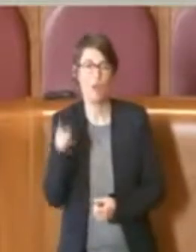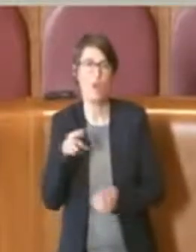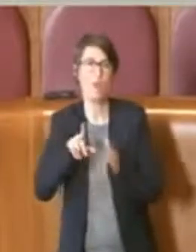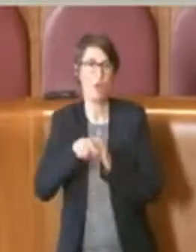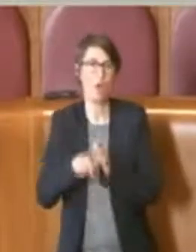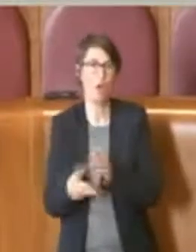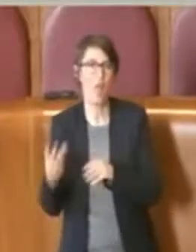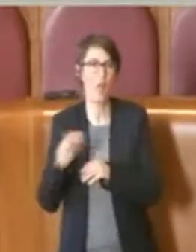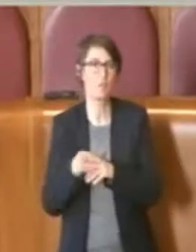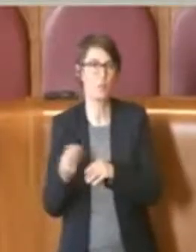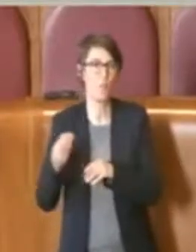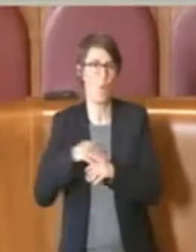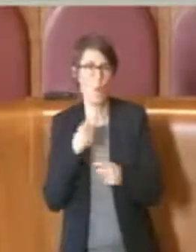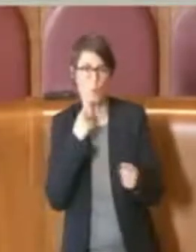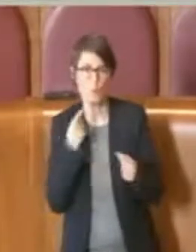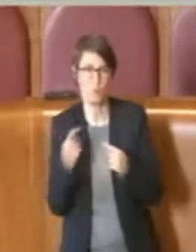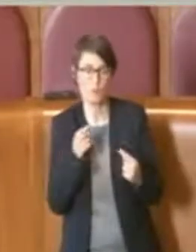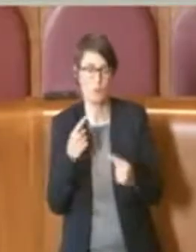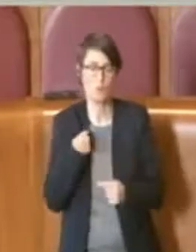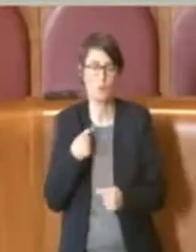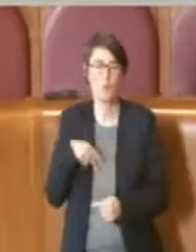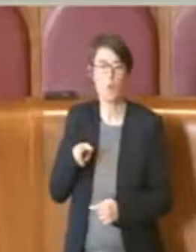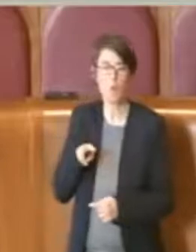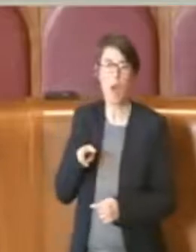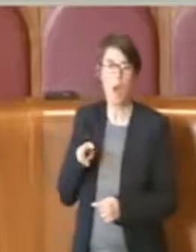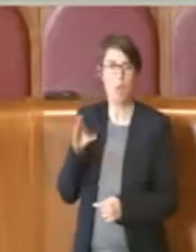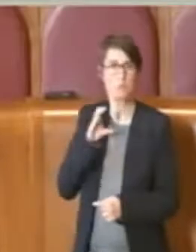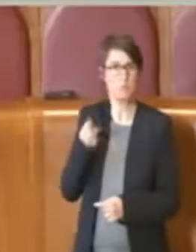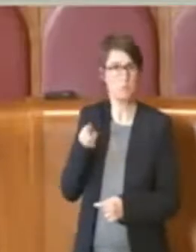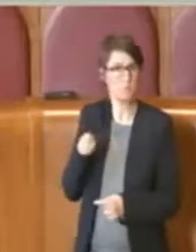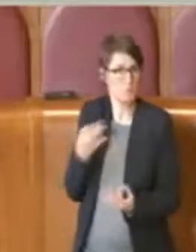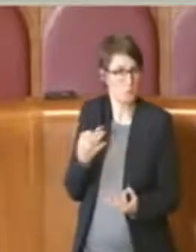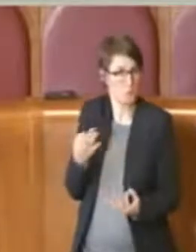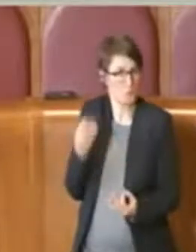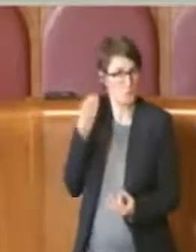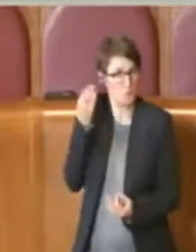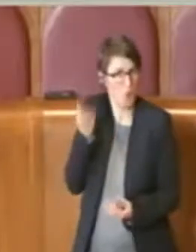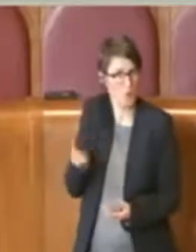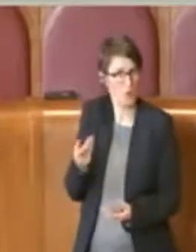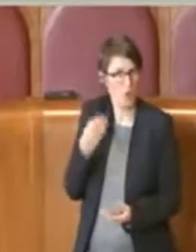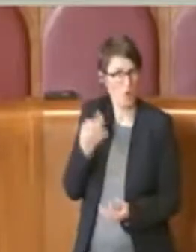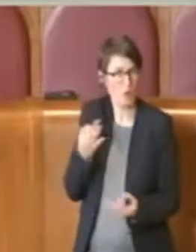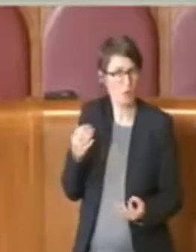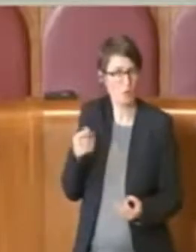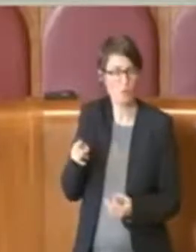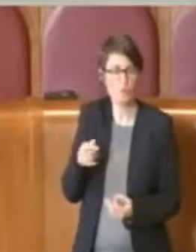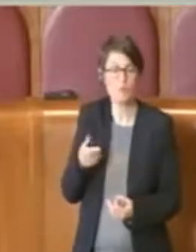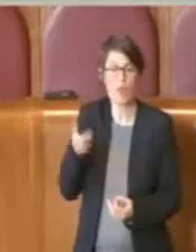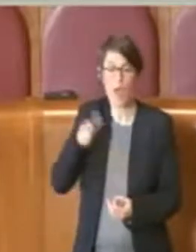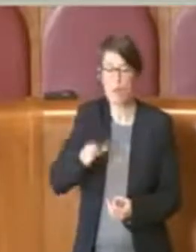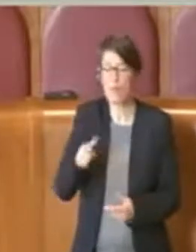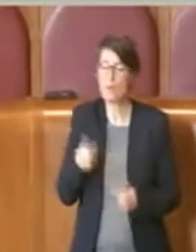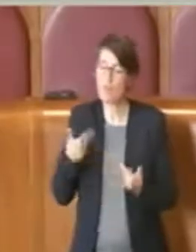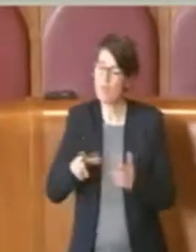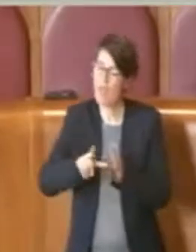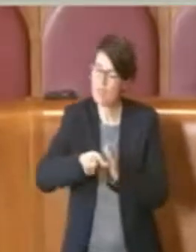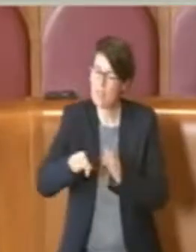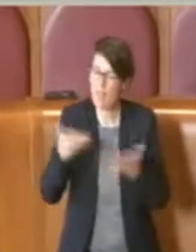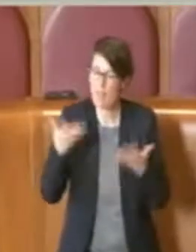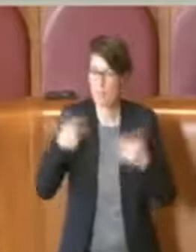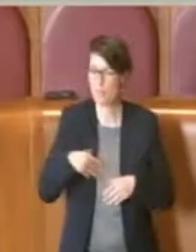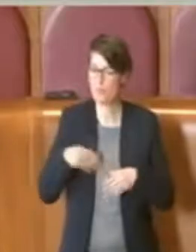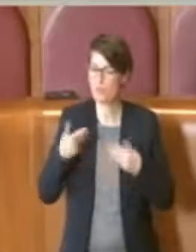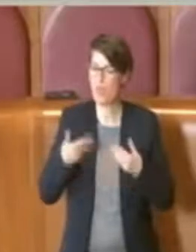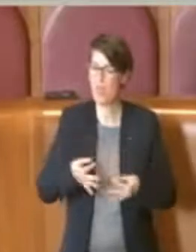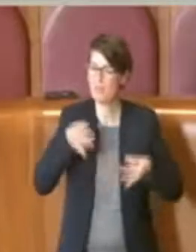sembrata un'osservazione assolutamente giusta per cui abbiamo dato un tempo, da quando l'abbiamo portato in commissione a metà gennaio,